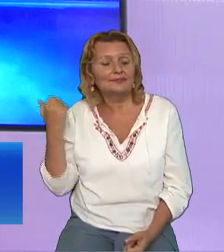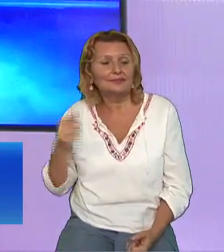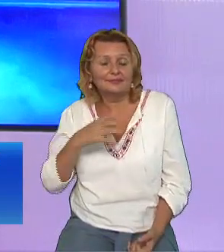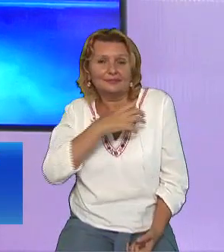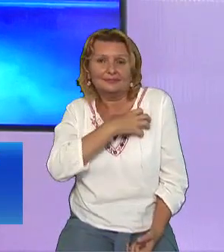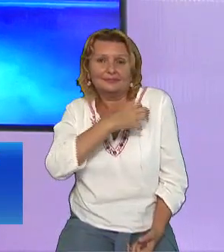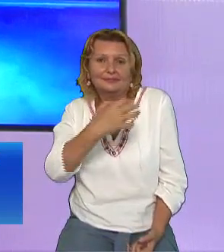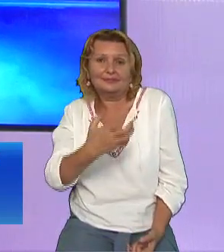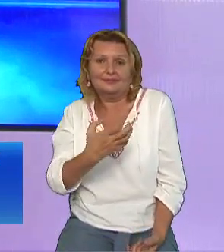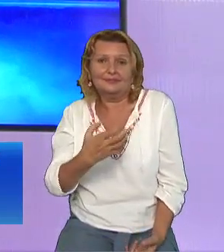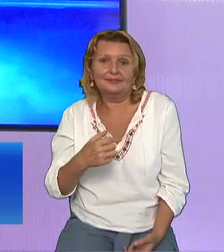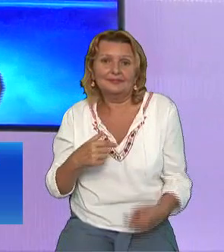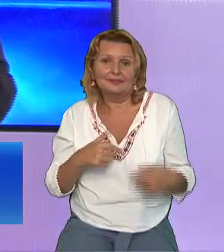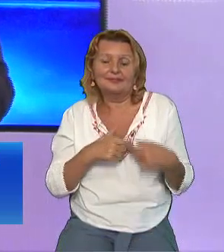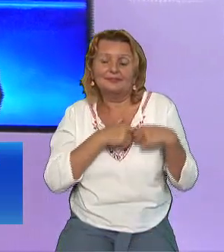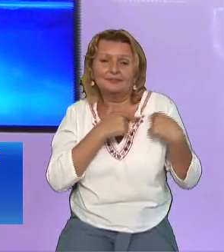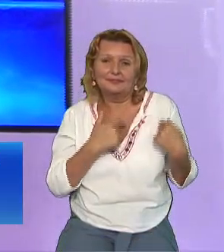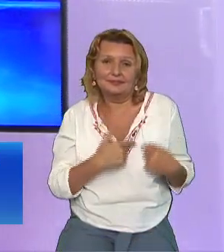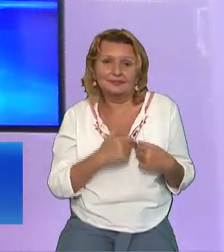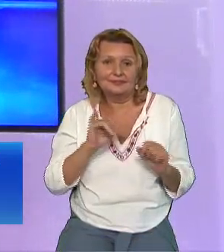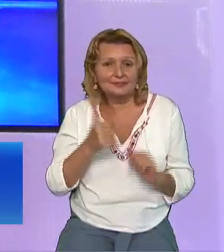spiritual. În această seară, în această după-amiază,